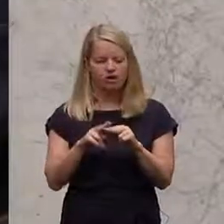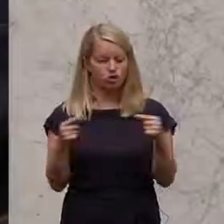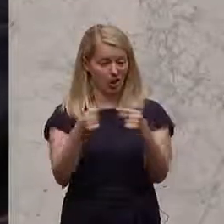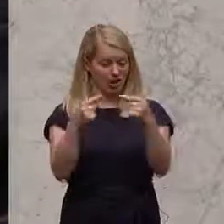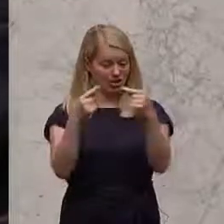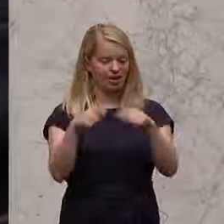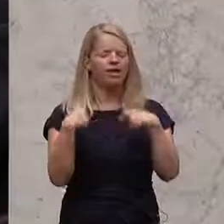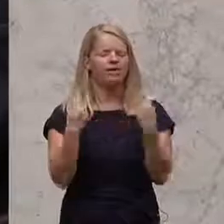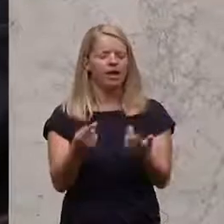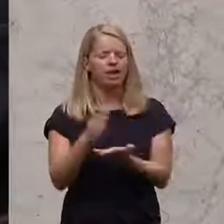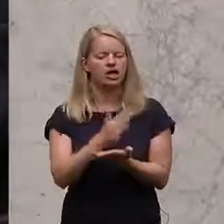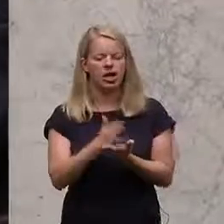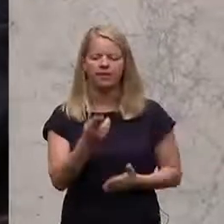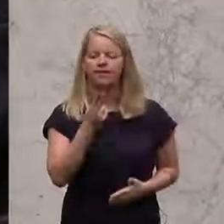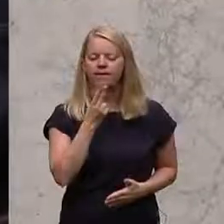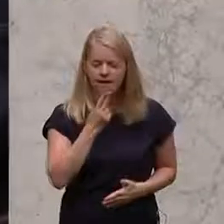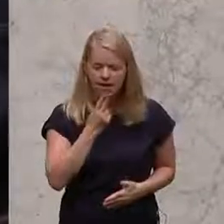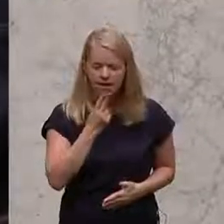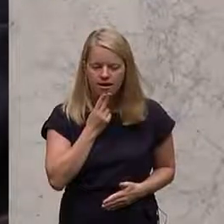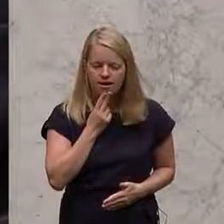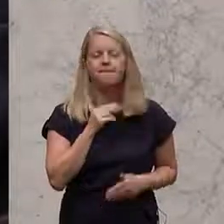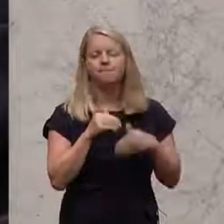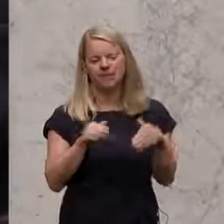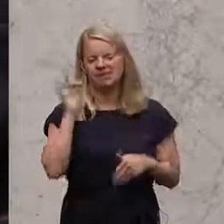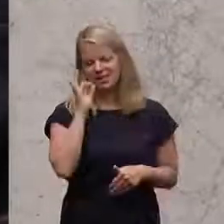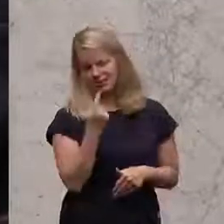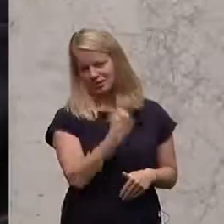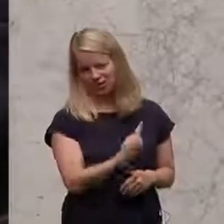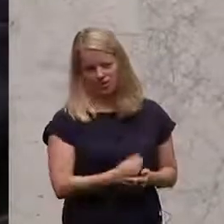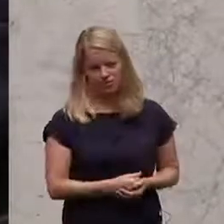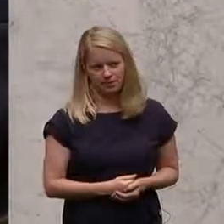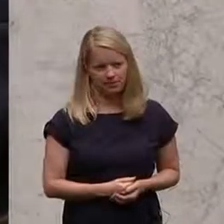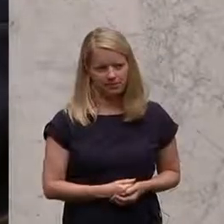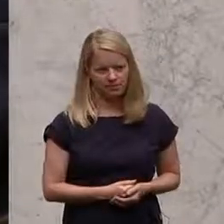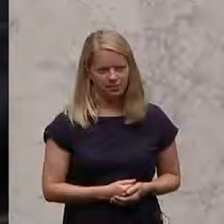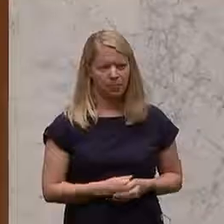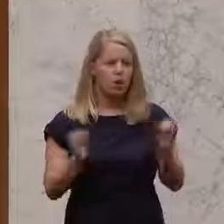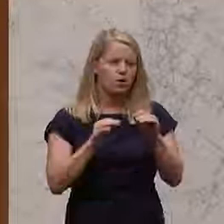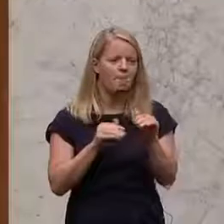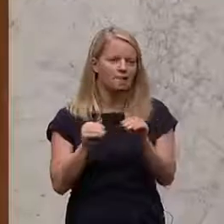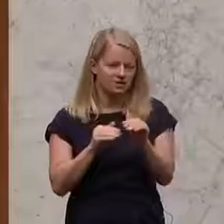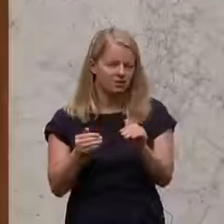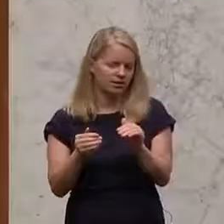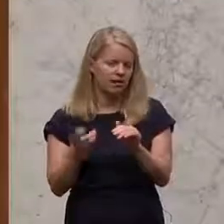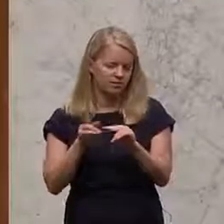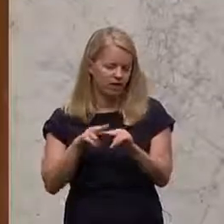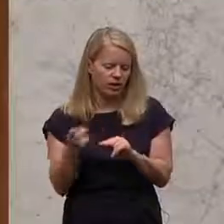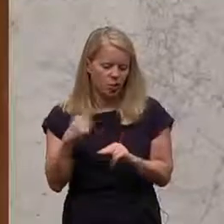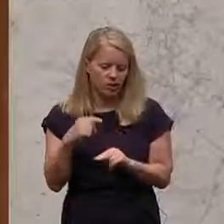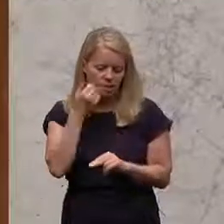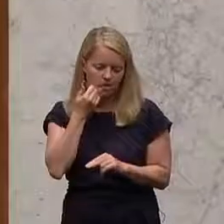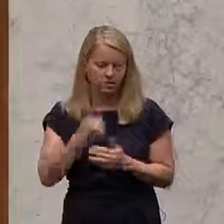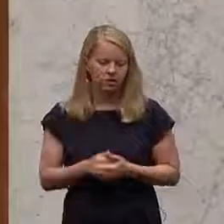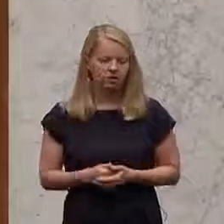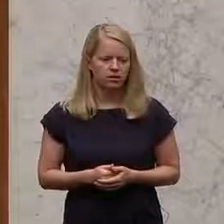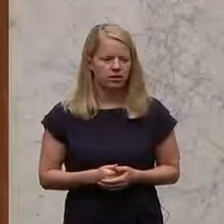streiten, entscheidet am Schluss die Ministerin, der Minister, falls es mal eine Änderung gibt. Und das